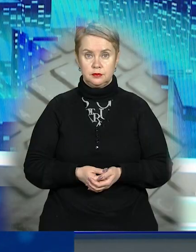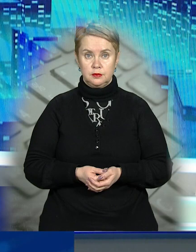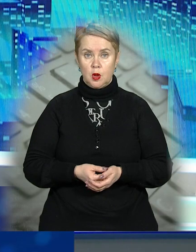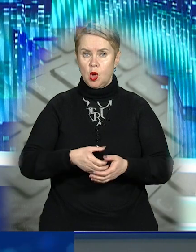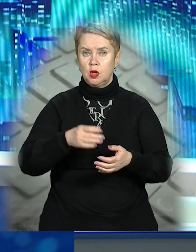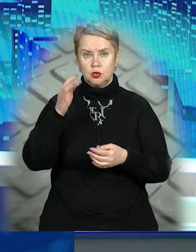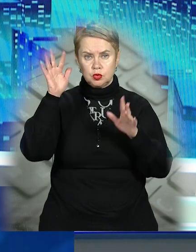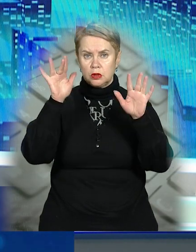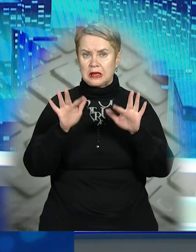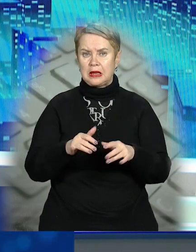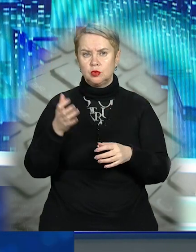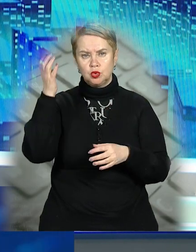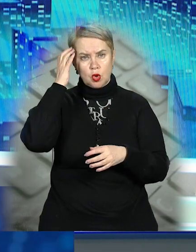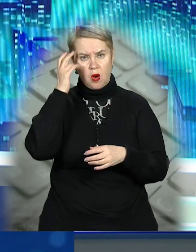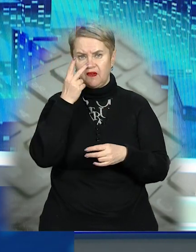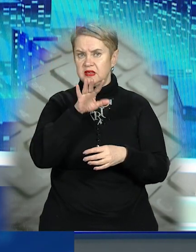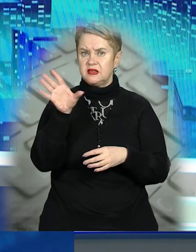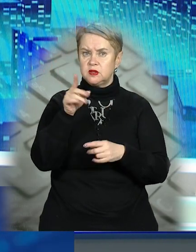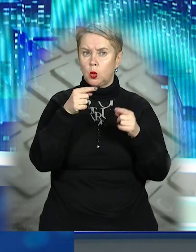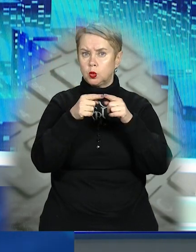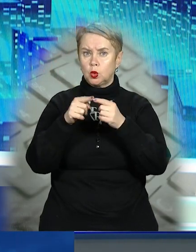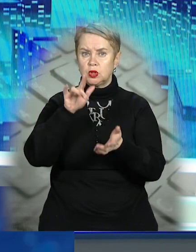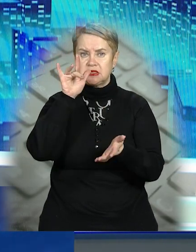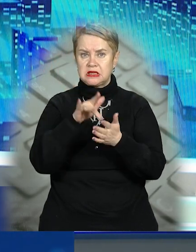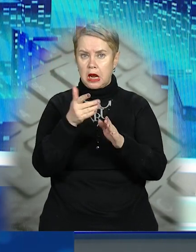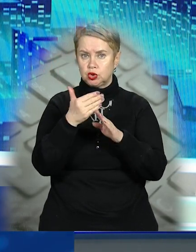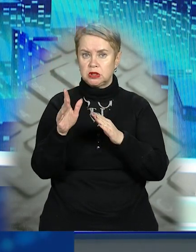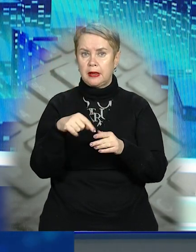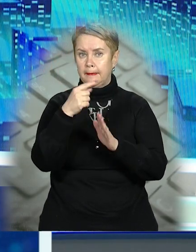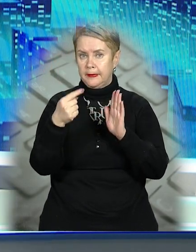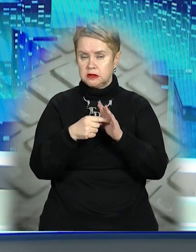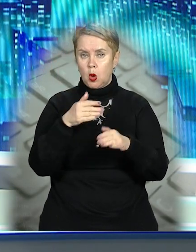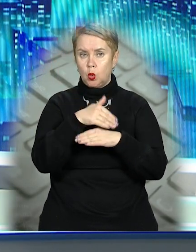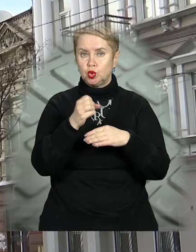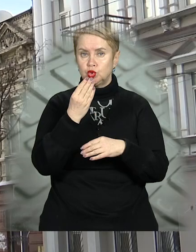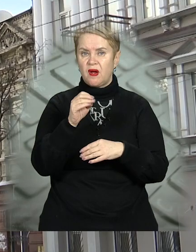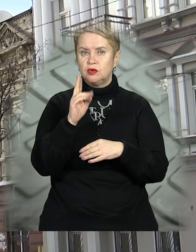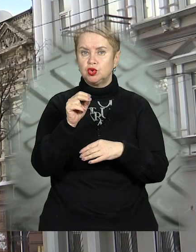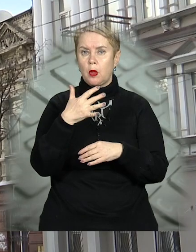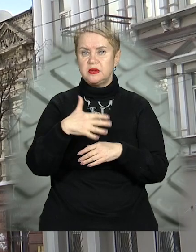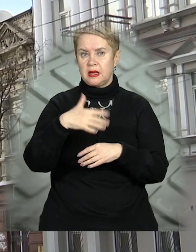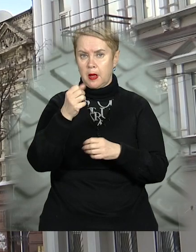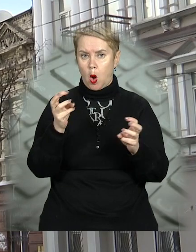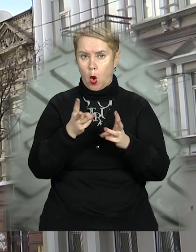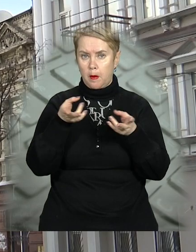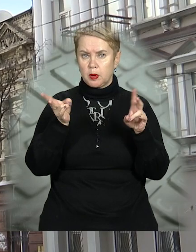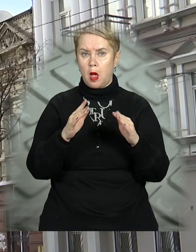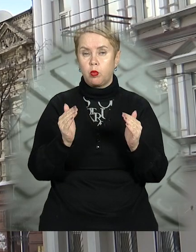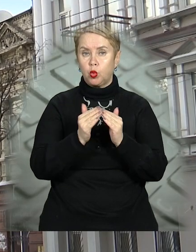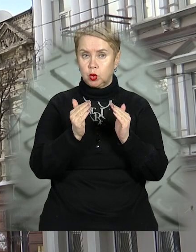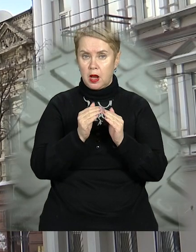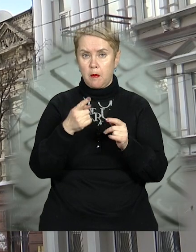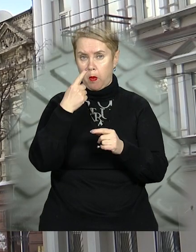Стовп чорного диму було видно чи не з усіх куточків центральної частини міста. На вулиці Шевченка, 55, горіла покинута будівля.